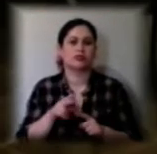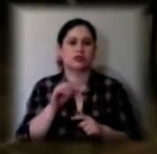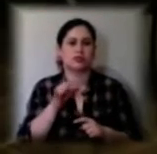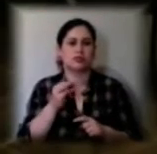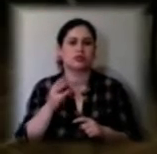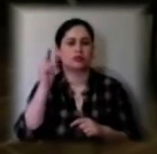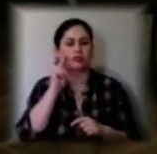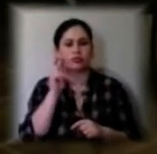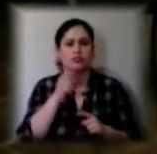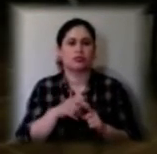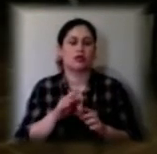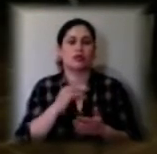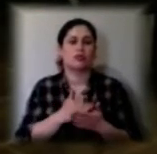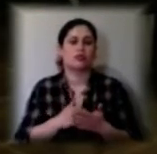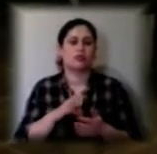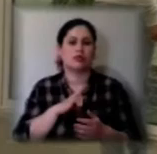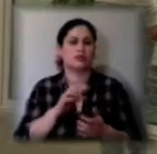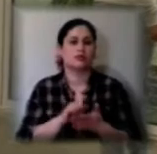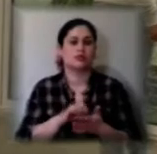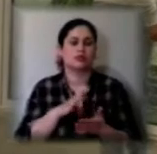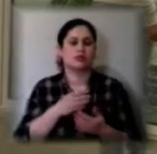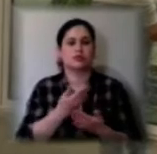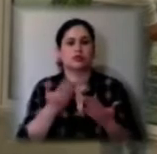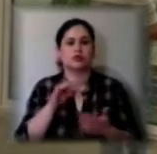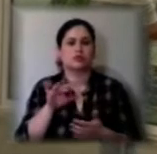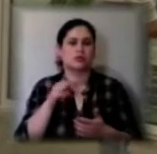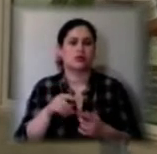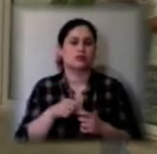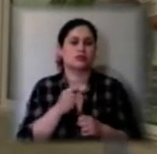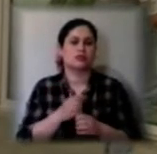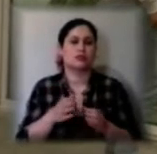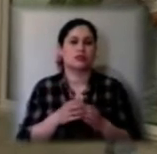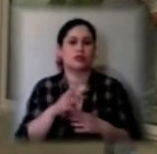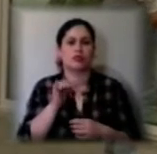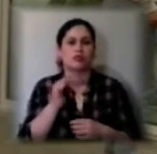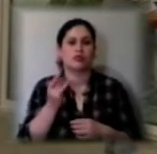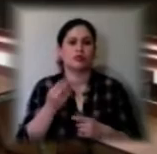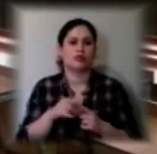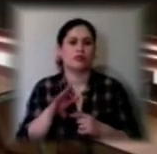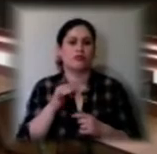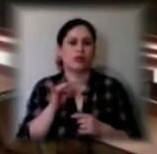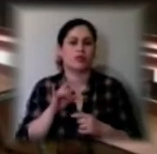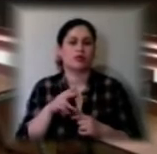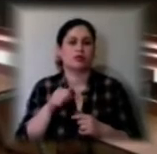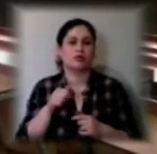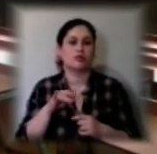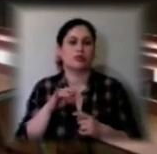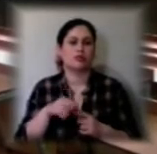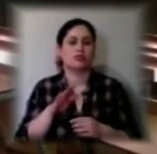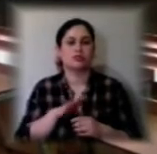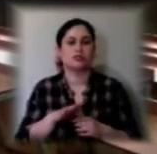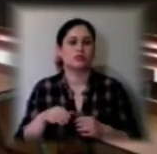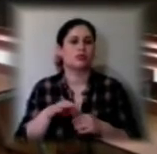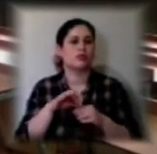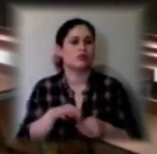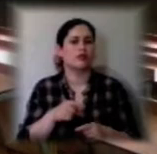Розклади занять були опубліковані на сайті. Створені групи для комунікації у Viber та Telegram. Заліки проходили під запис